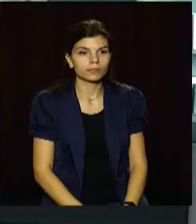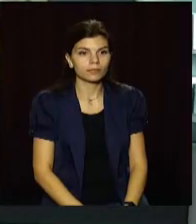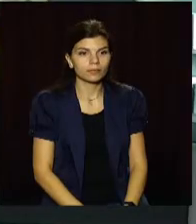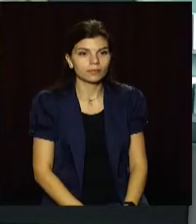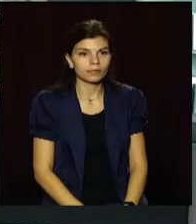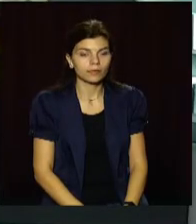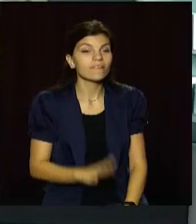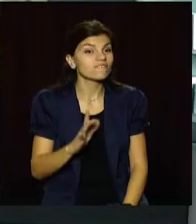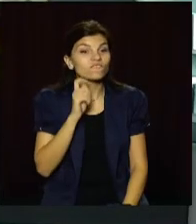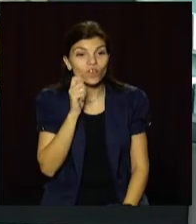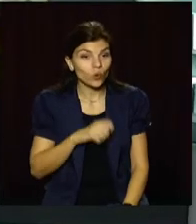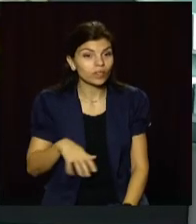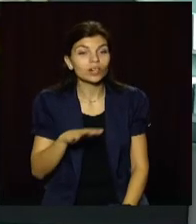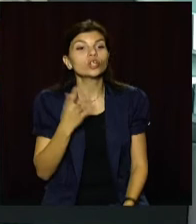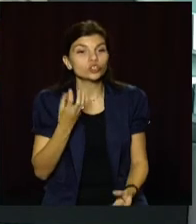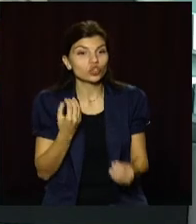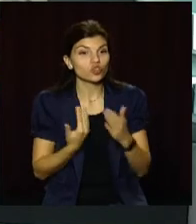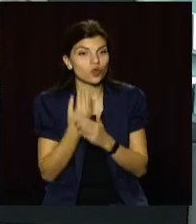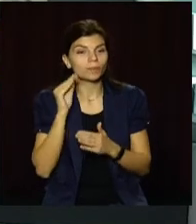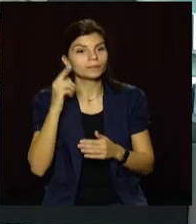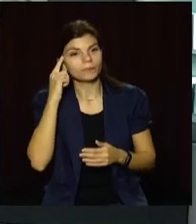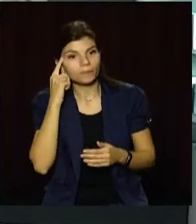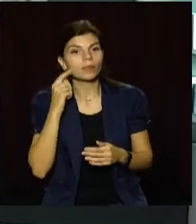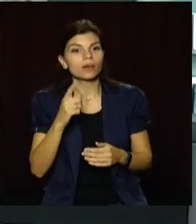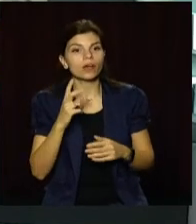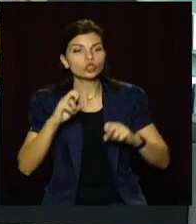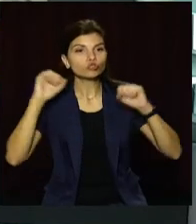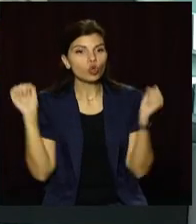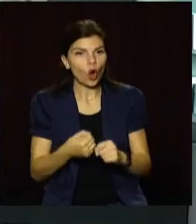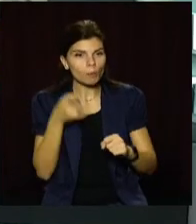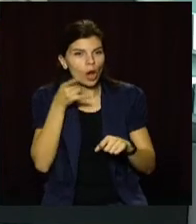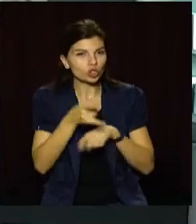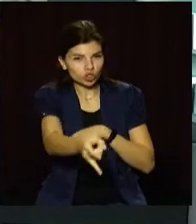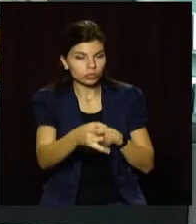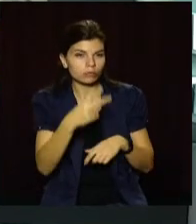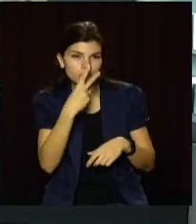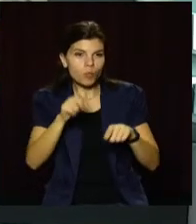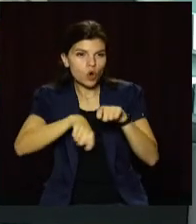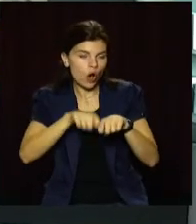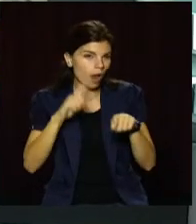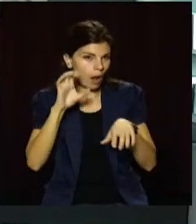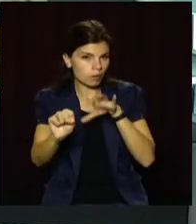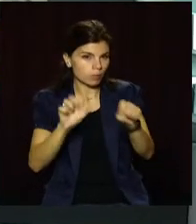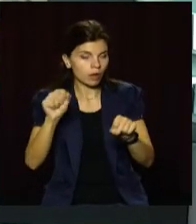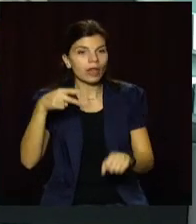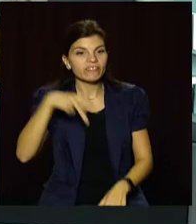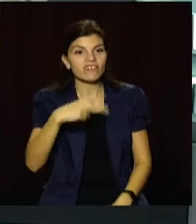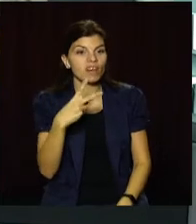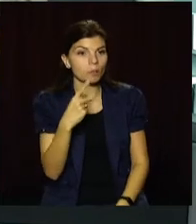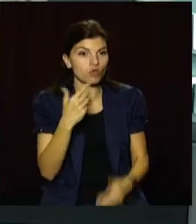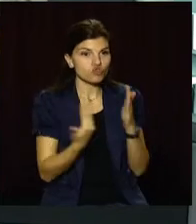В Україні запровадять ще один метод фіксації перевищення швидкості. Новацію планують запустити в 2021